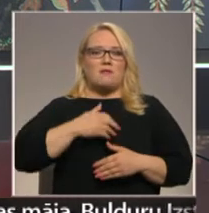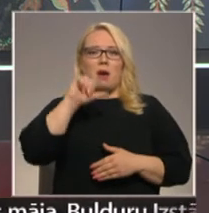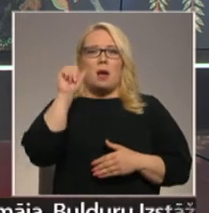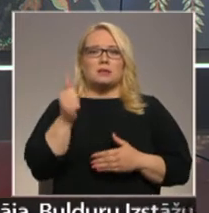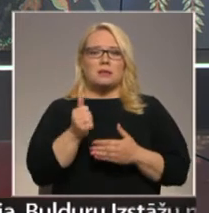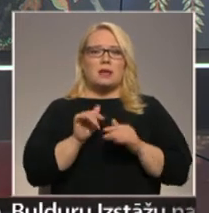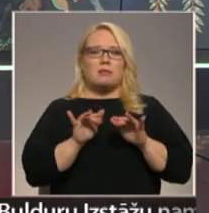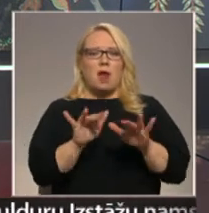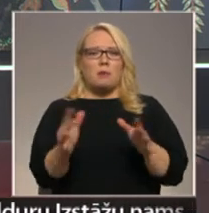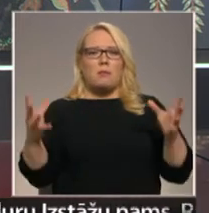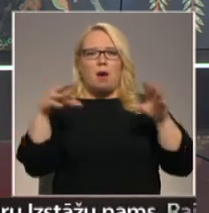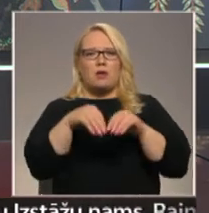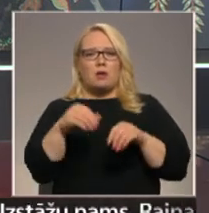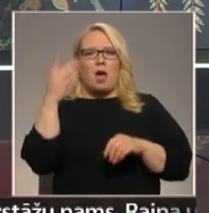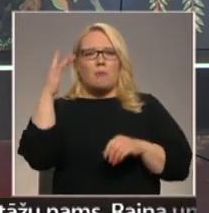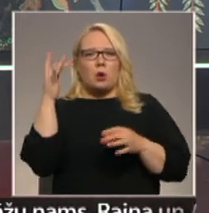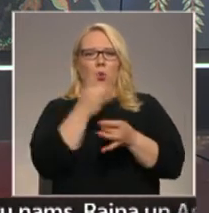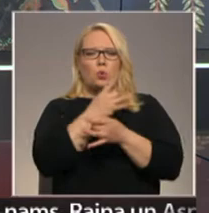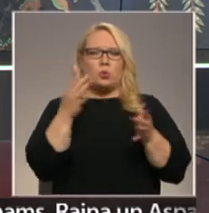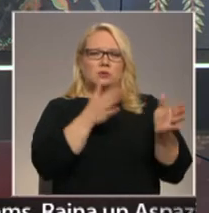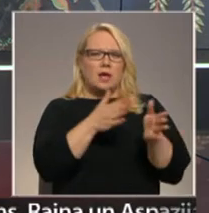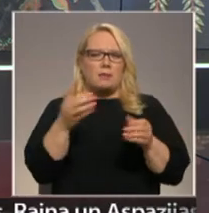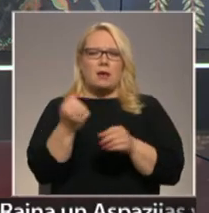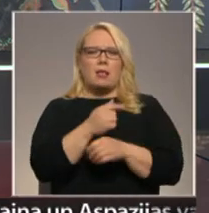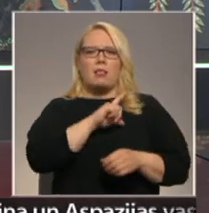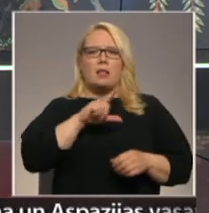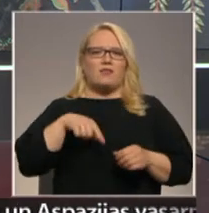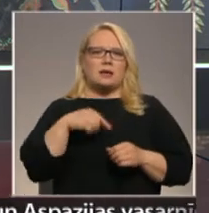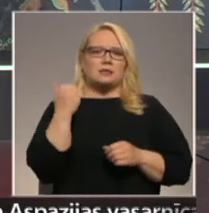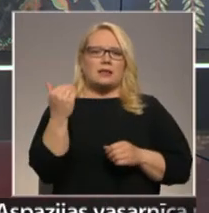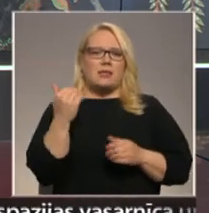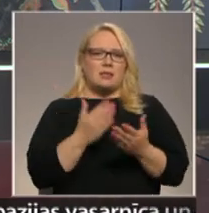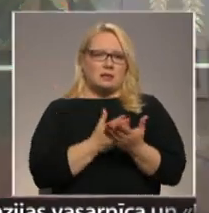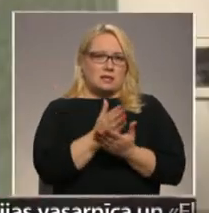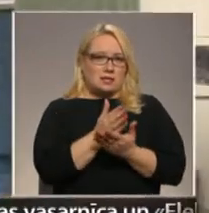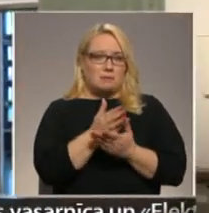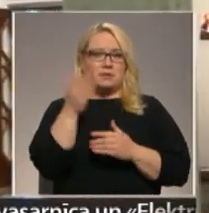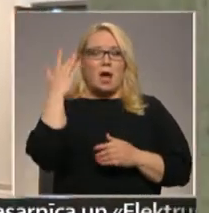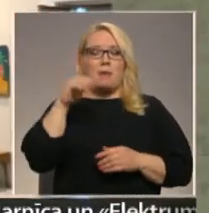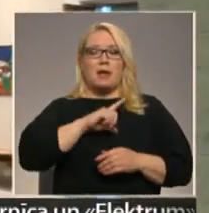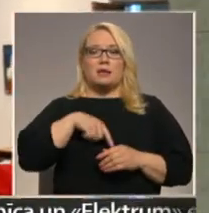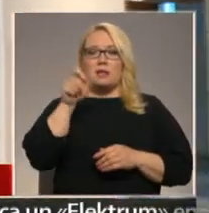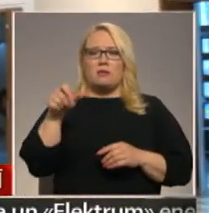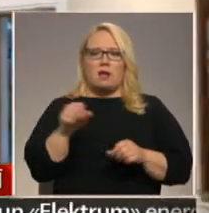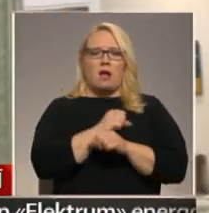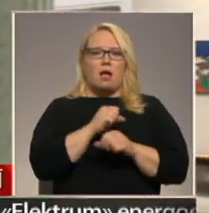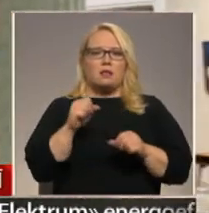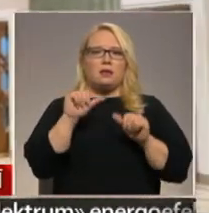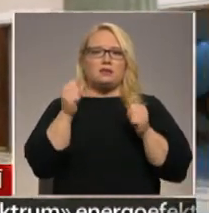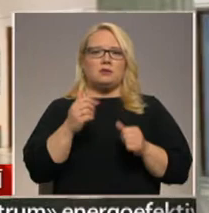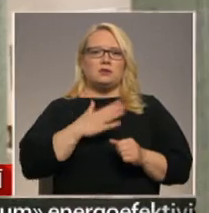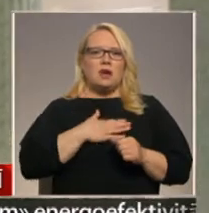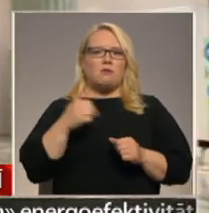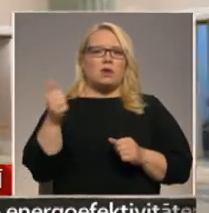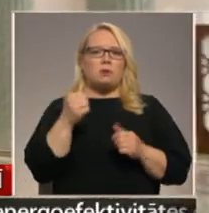darbībā ir apvienojis gan amerikāņu kultūras ietekmes, gan latvijaskās identitātes iezīmes. Amerikas latvieši ātri vien izveidoja